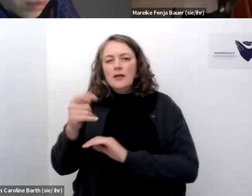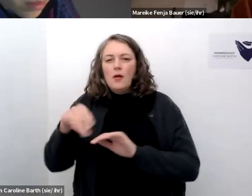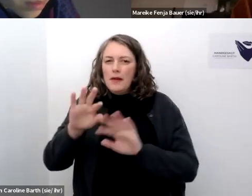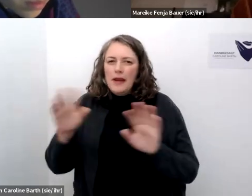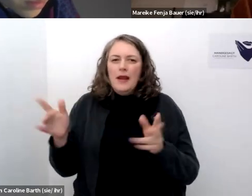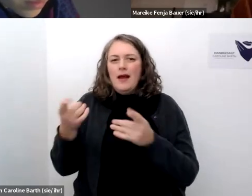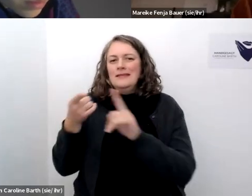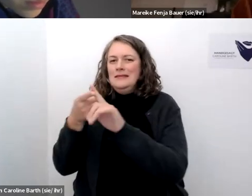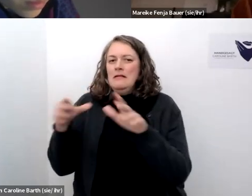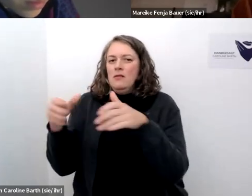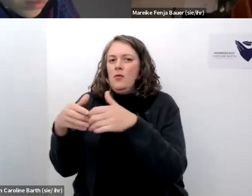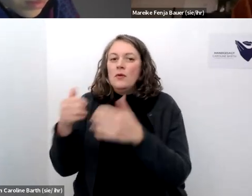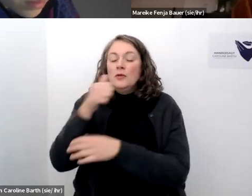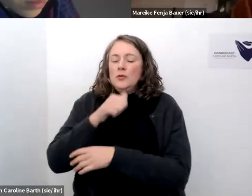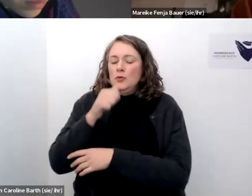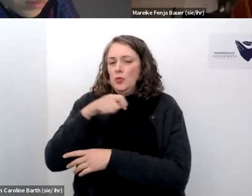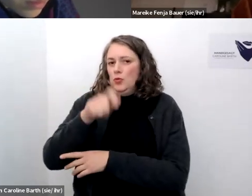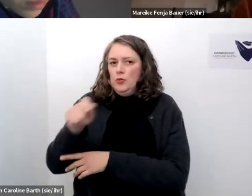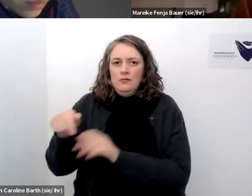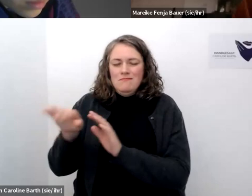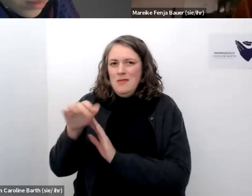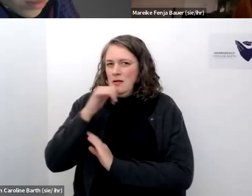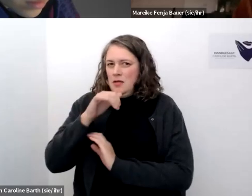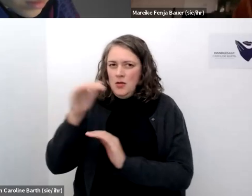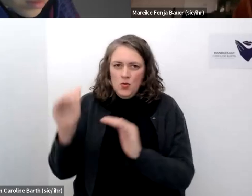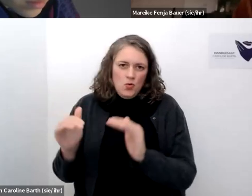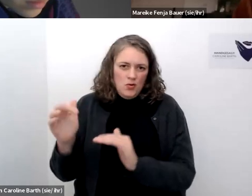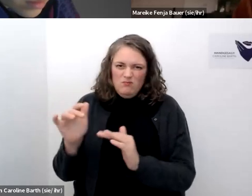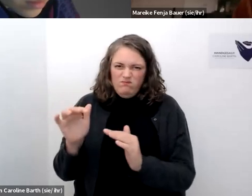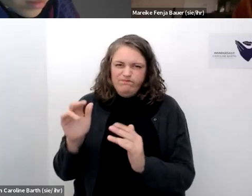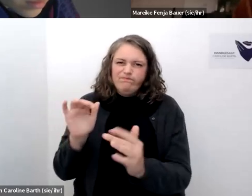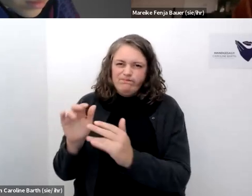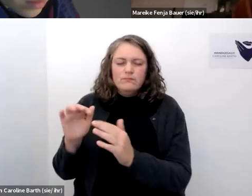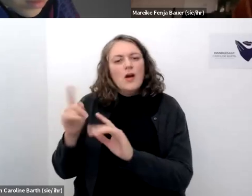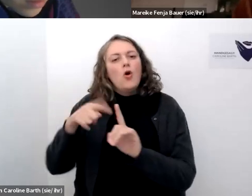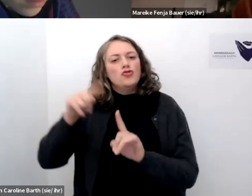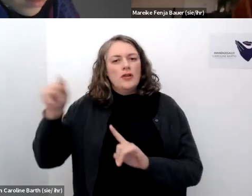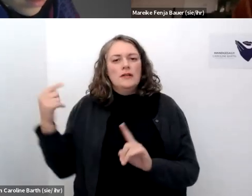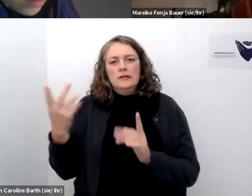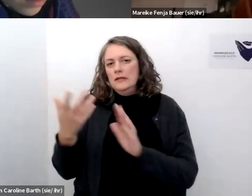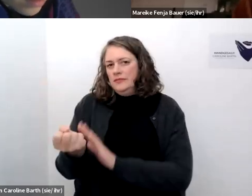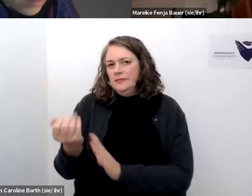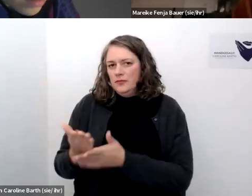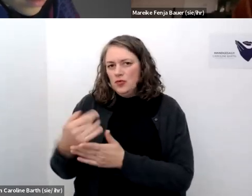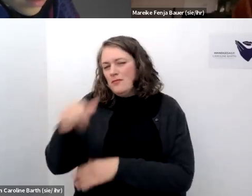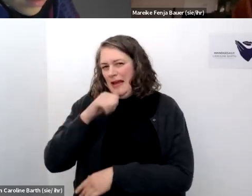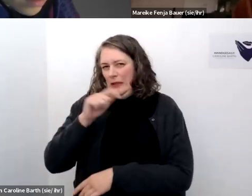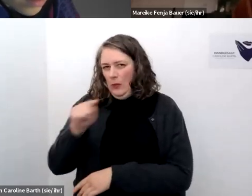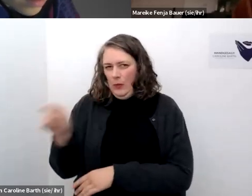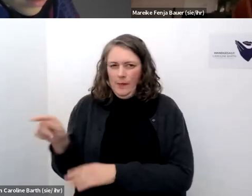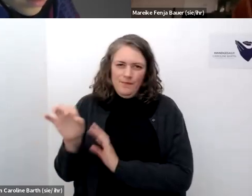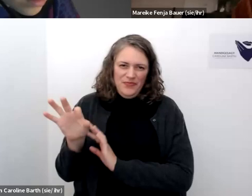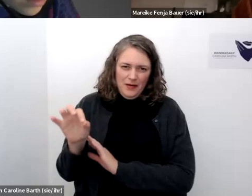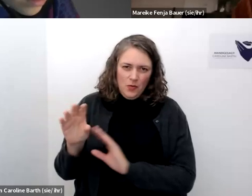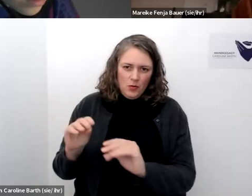zielgruppe anspricht würde ich sagen das zeigen ja auch so die statistiken die frage inwiefern eben das vor allen